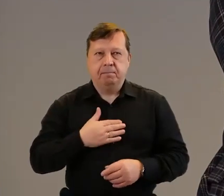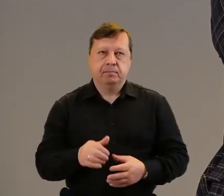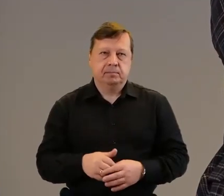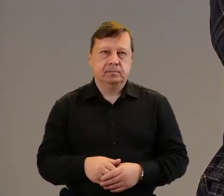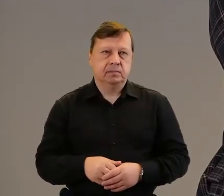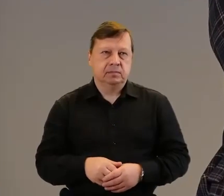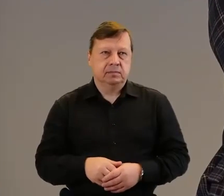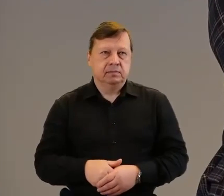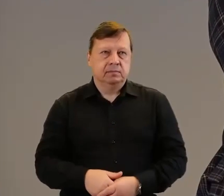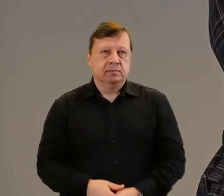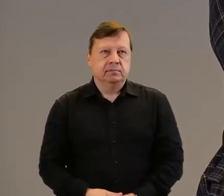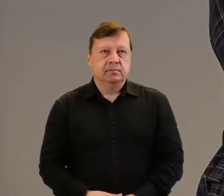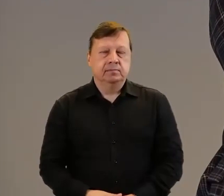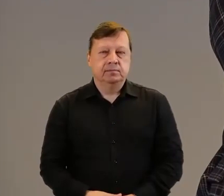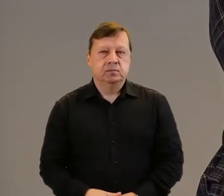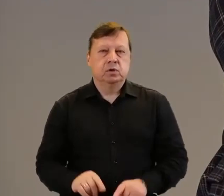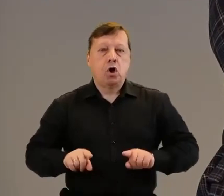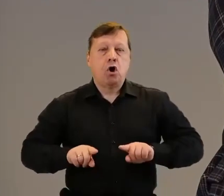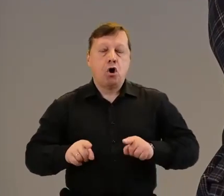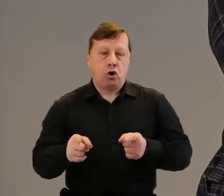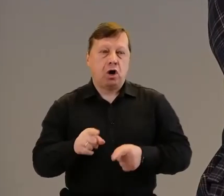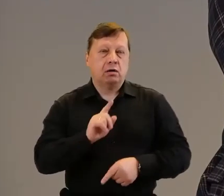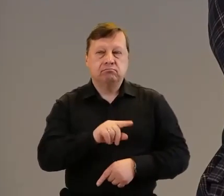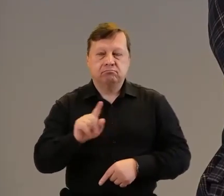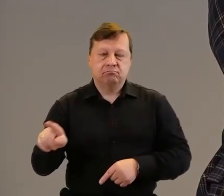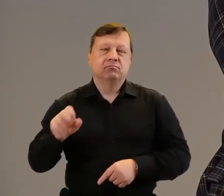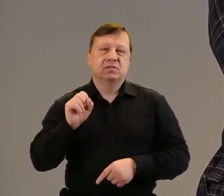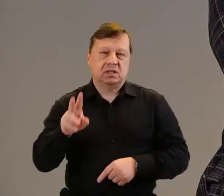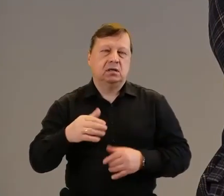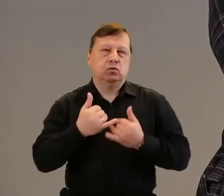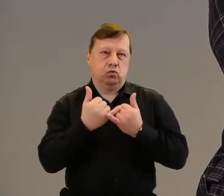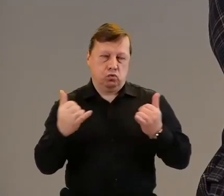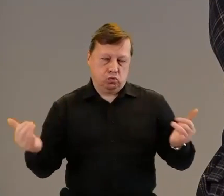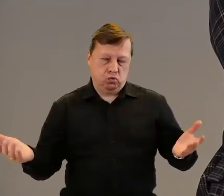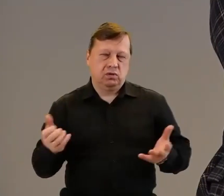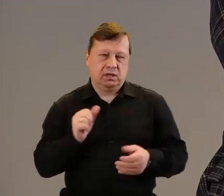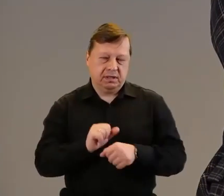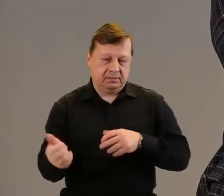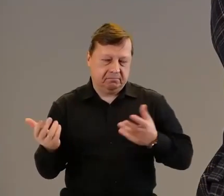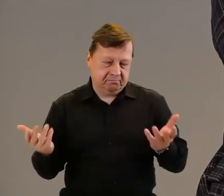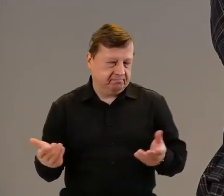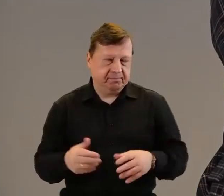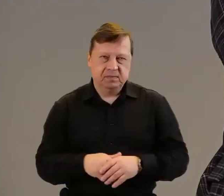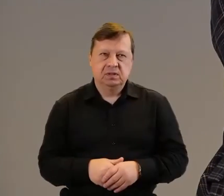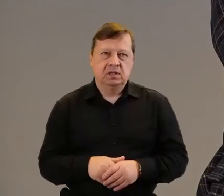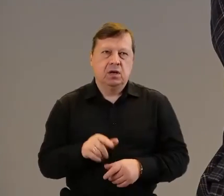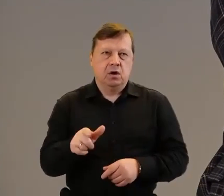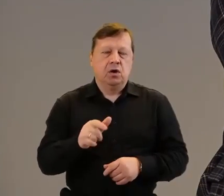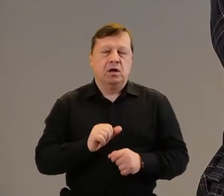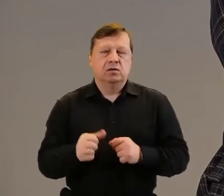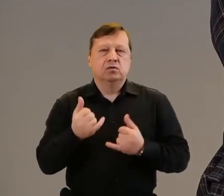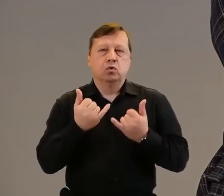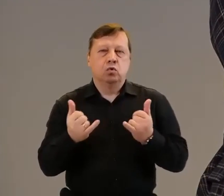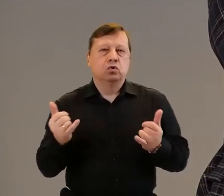Oczywiście organizacje są bardzo różne i ta różnorodność jakby warunkuje modele